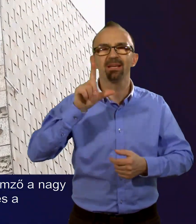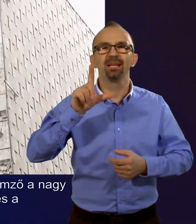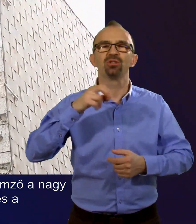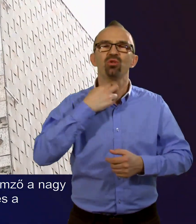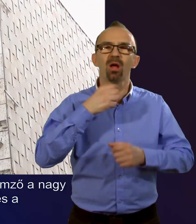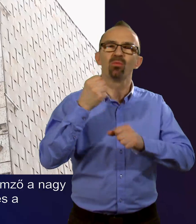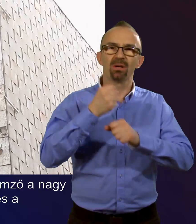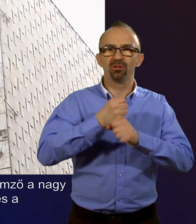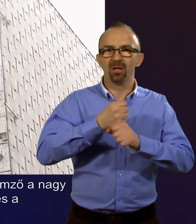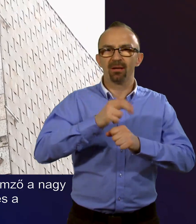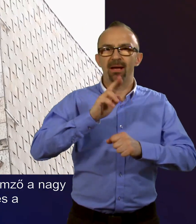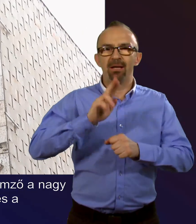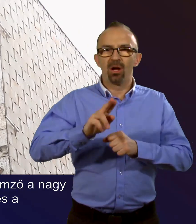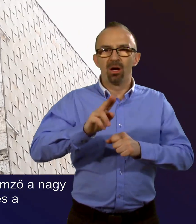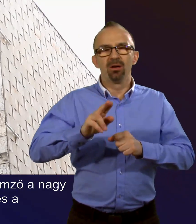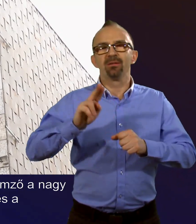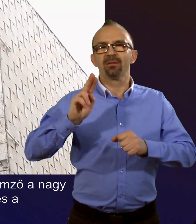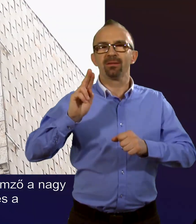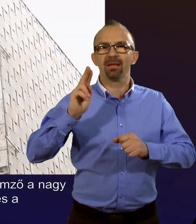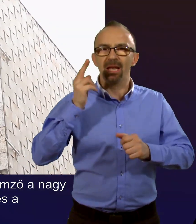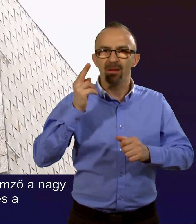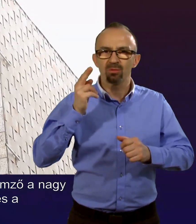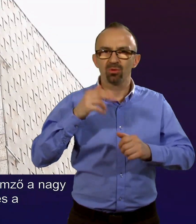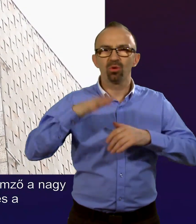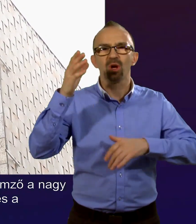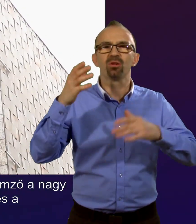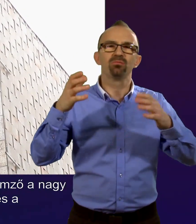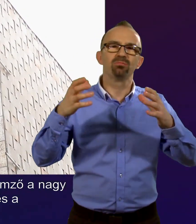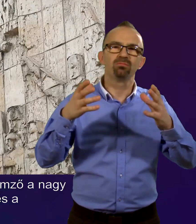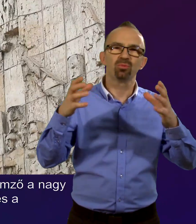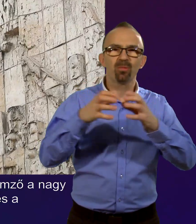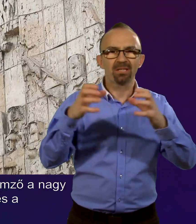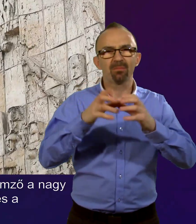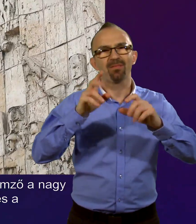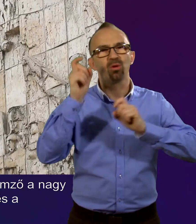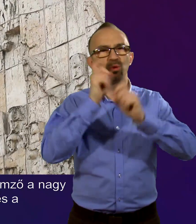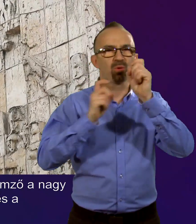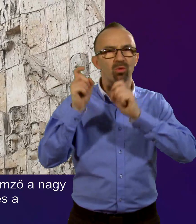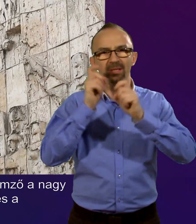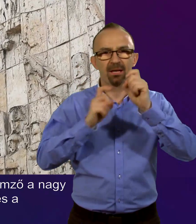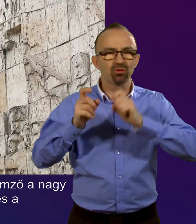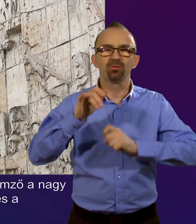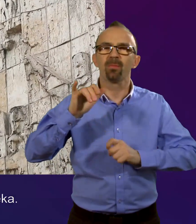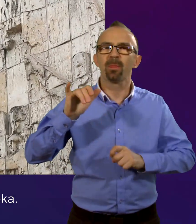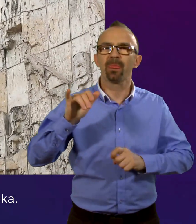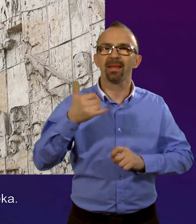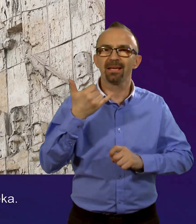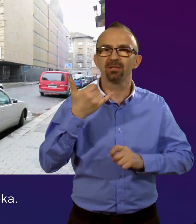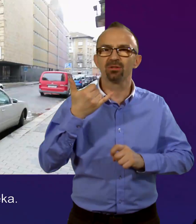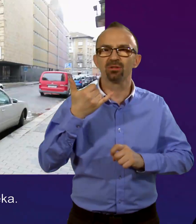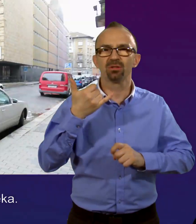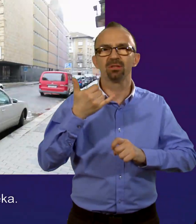Gyula munkásságára rendkívül jellemző a nagy tömegekben való gondolkodás, és a